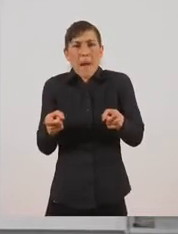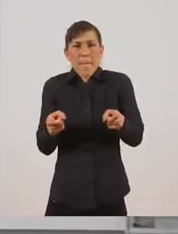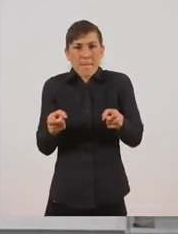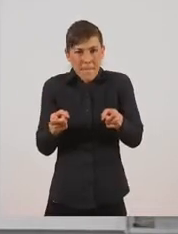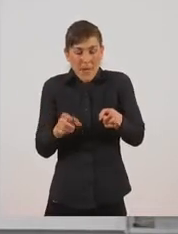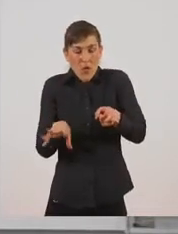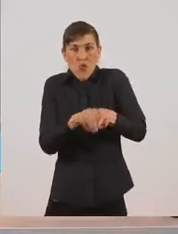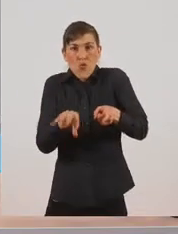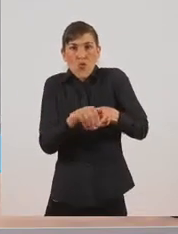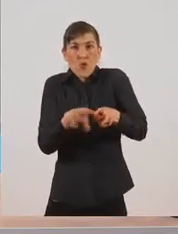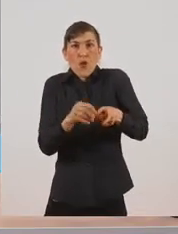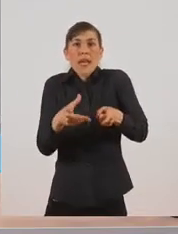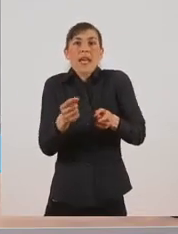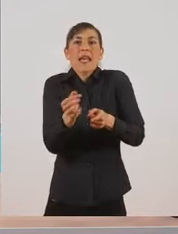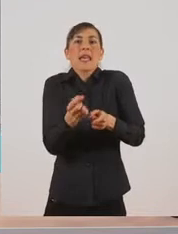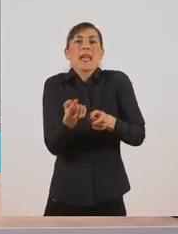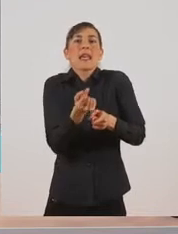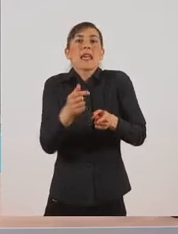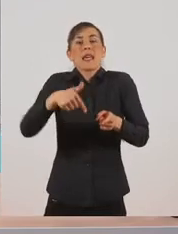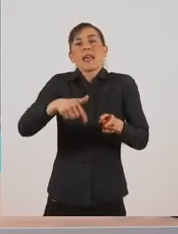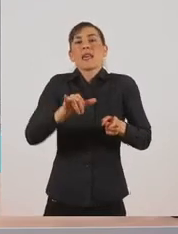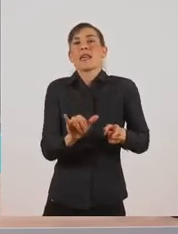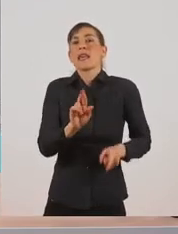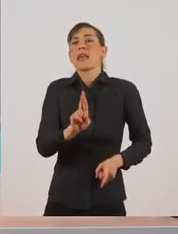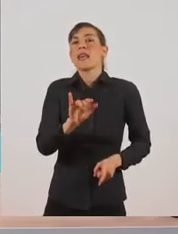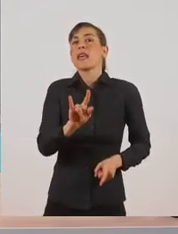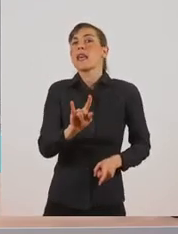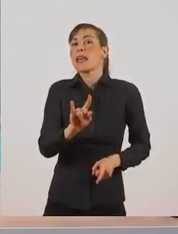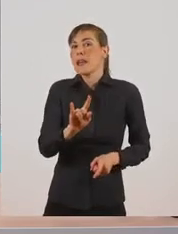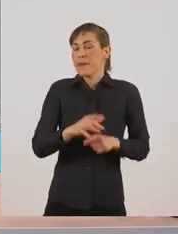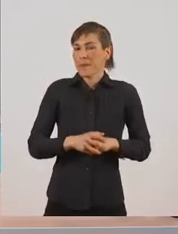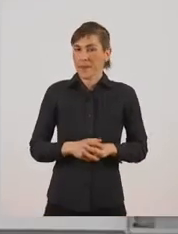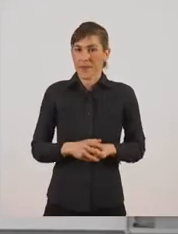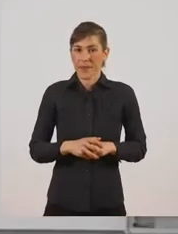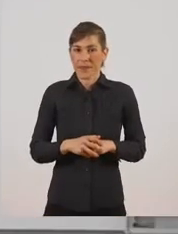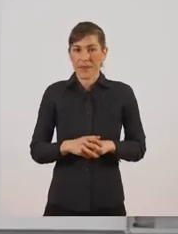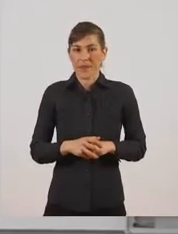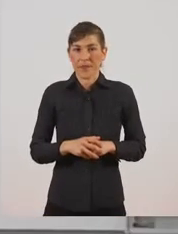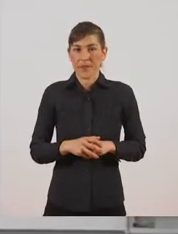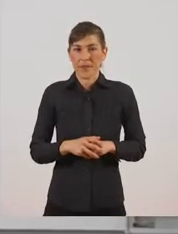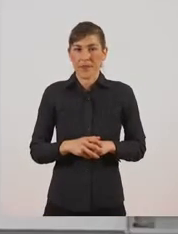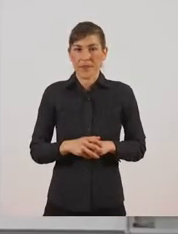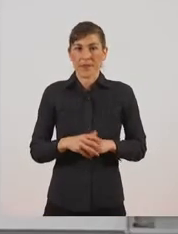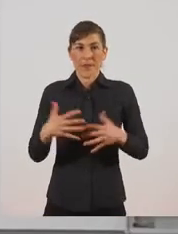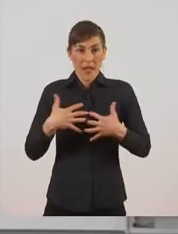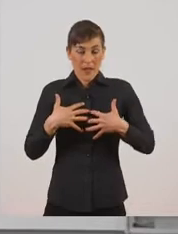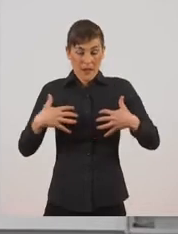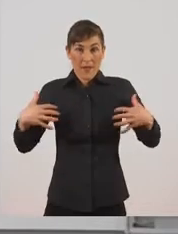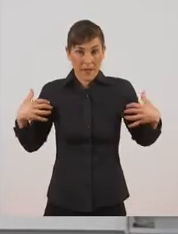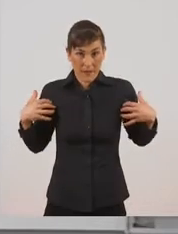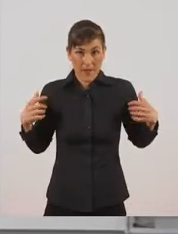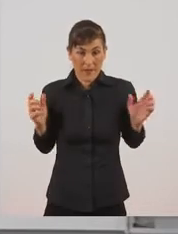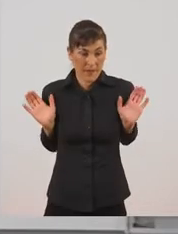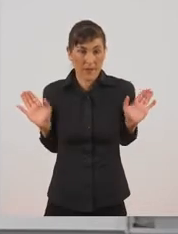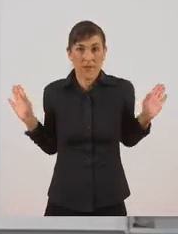γύρ την οποία μεταφέρει στο επόμενο λουλούδι. Επίσης στο θώρακα έχουμε και τα φτερά της, πολύ